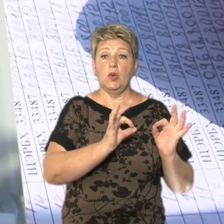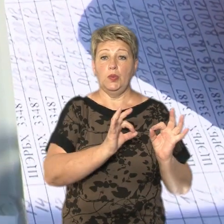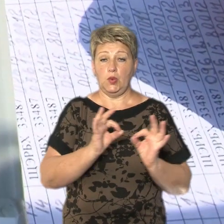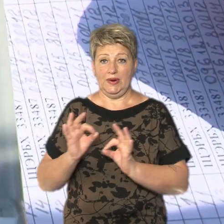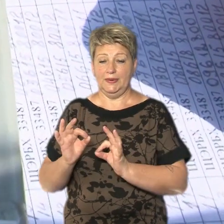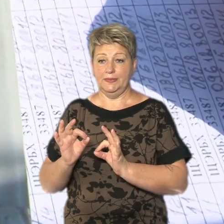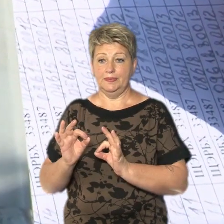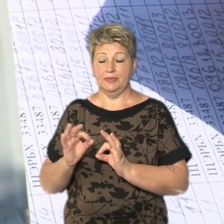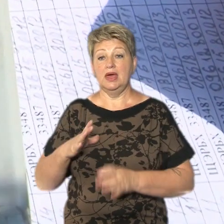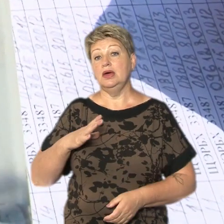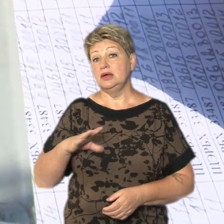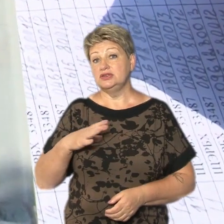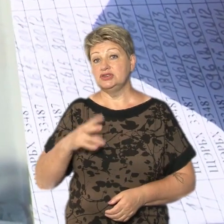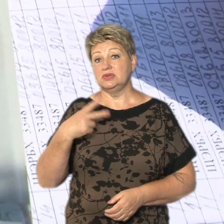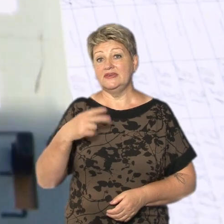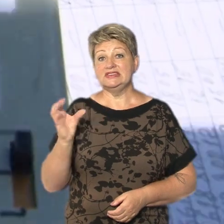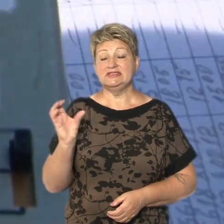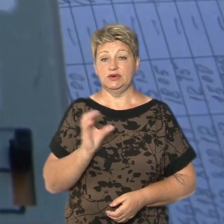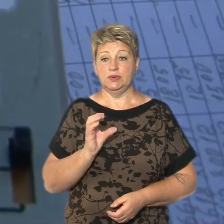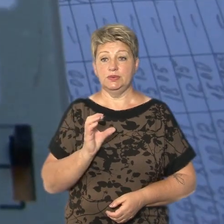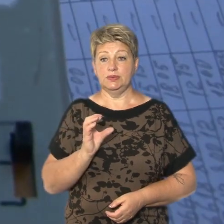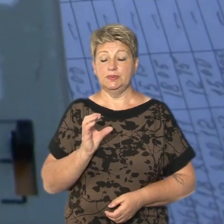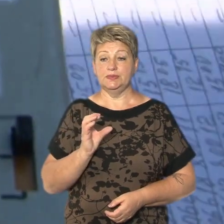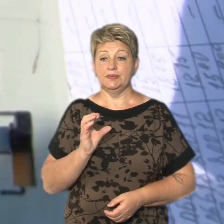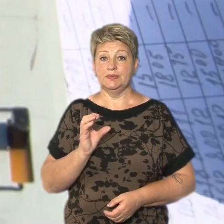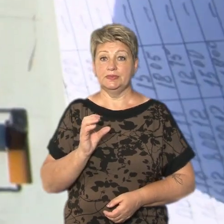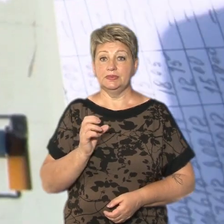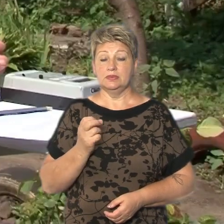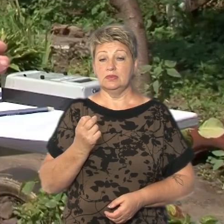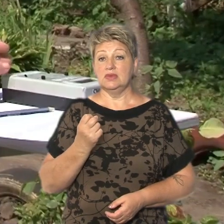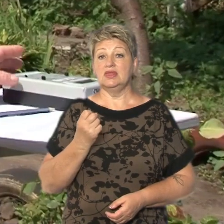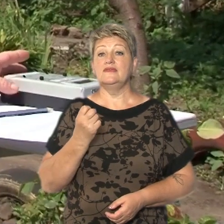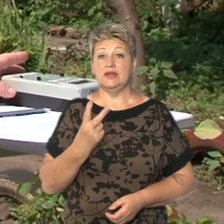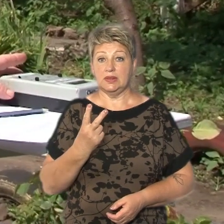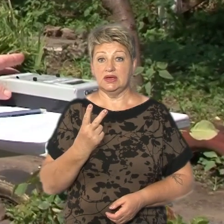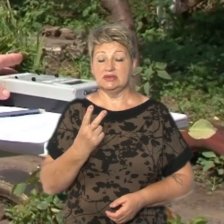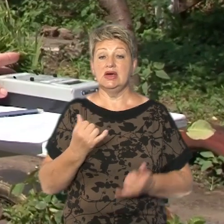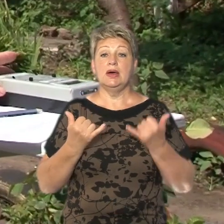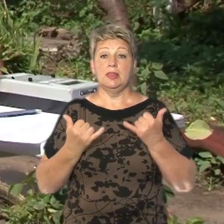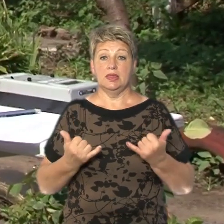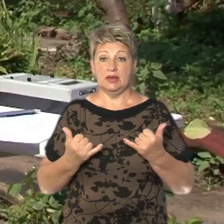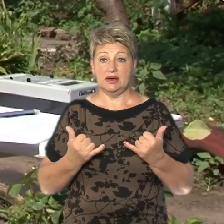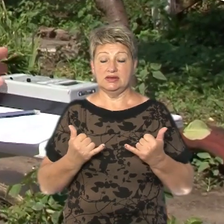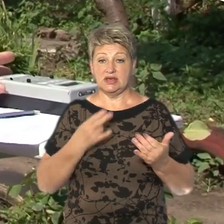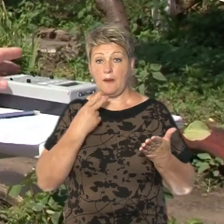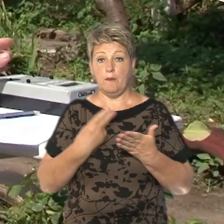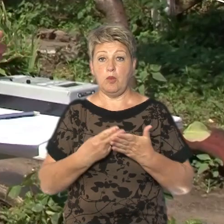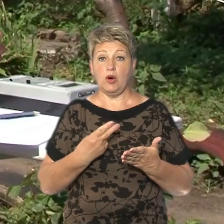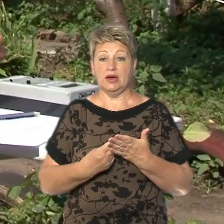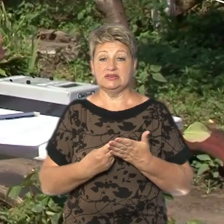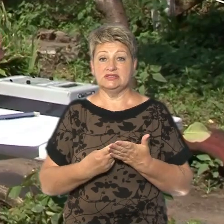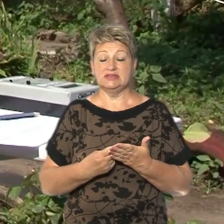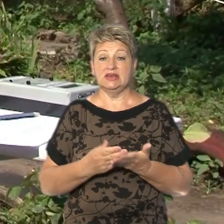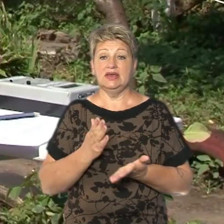нас. Чекаємо 20 секунд. Так. 12, Наразі показники показують